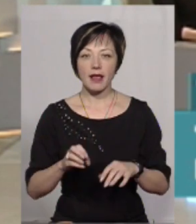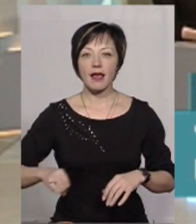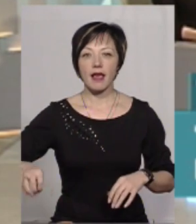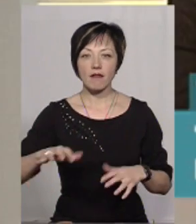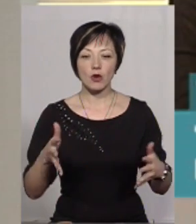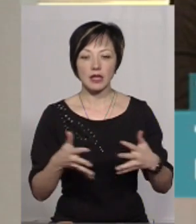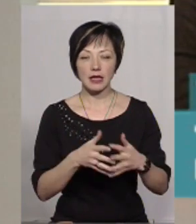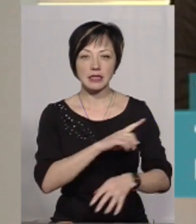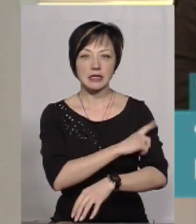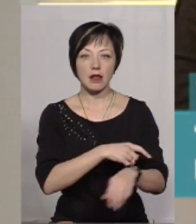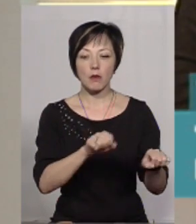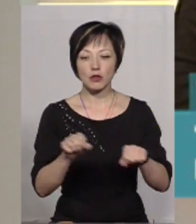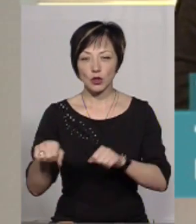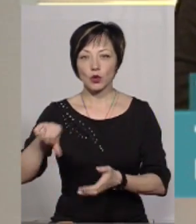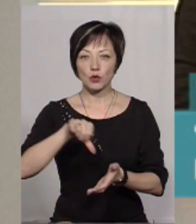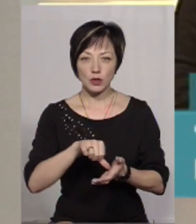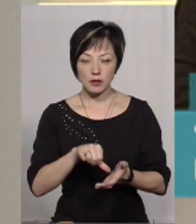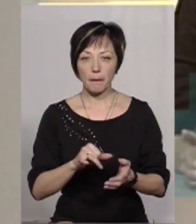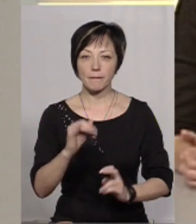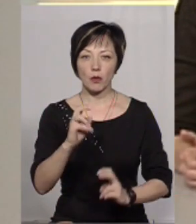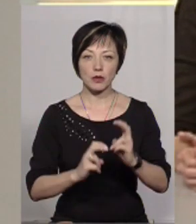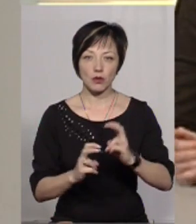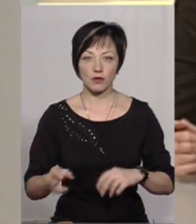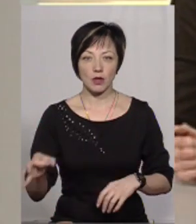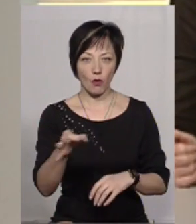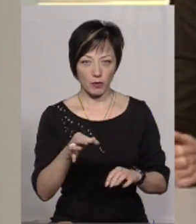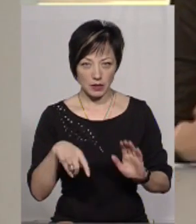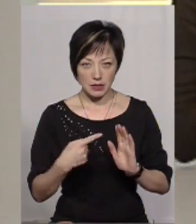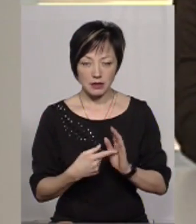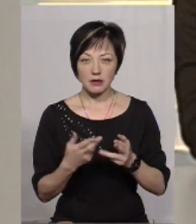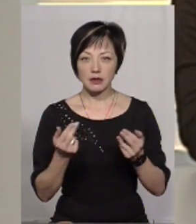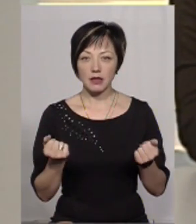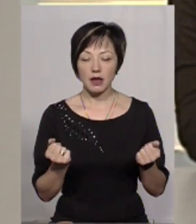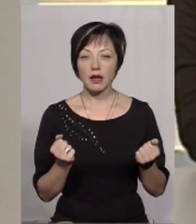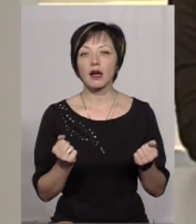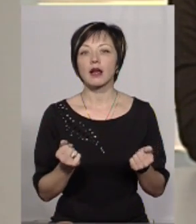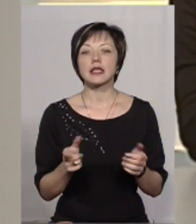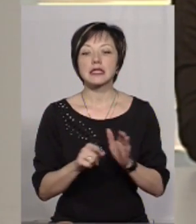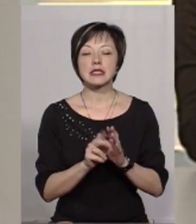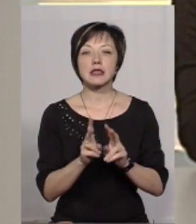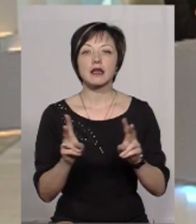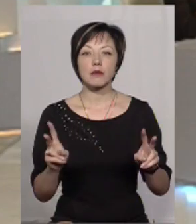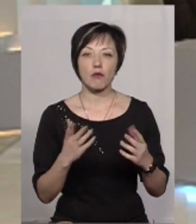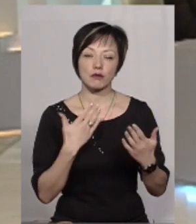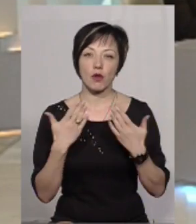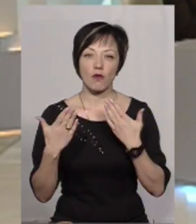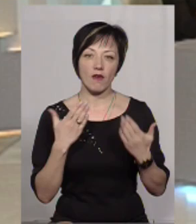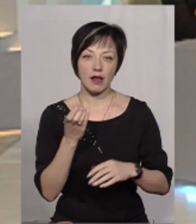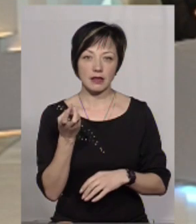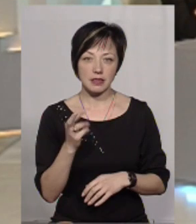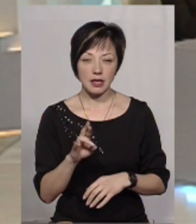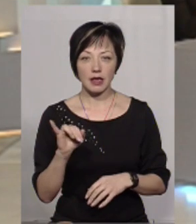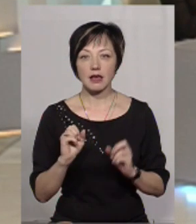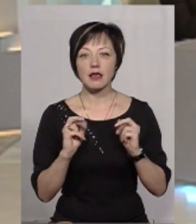Участь у конференції серед інших взяли і представники промисловості Хмельниччини. Пані Івано, з ким із них поспілкувалися